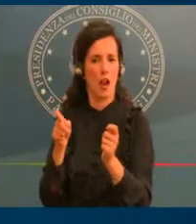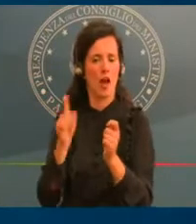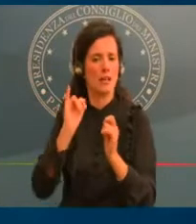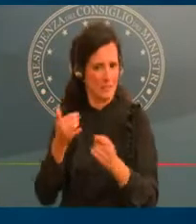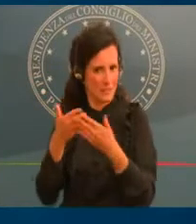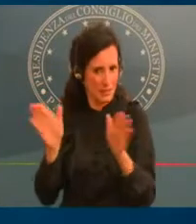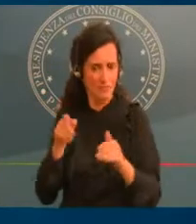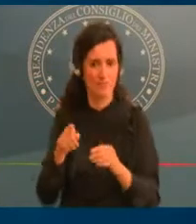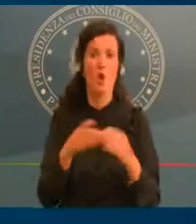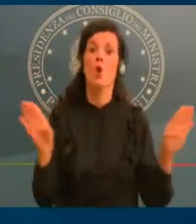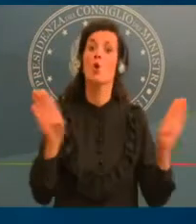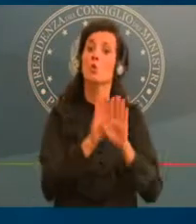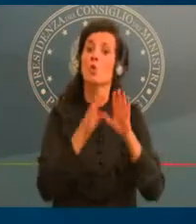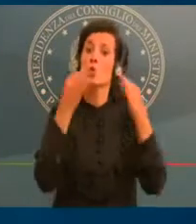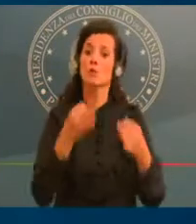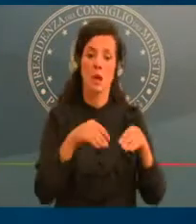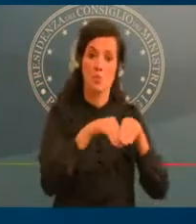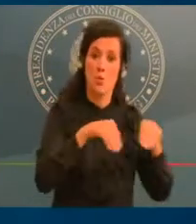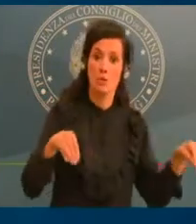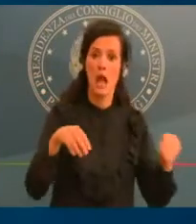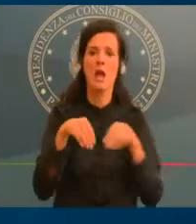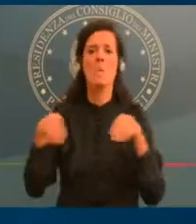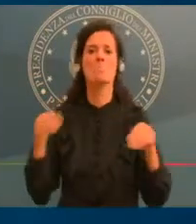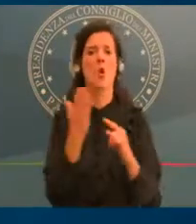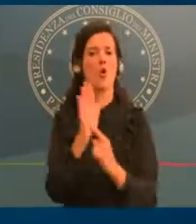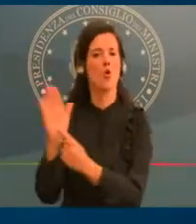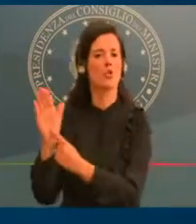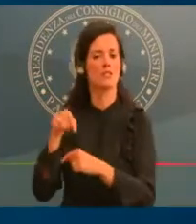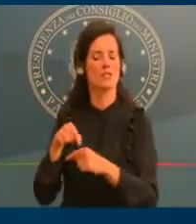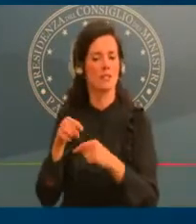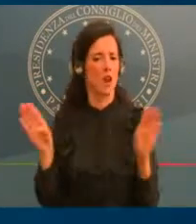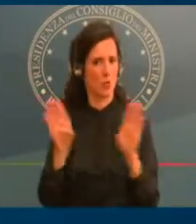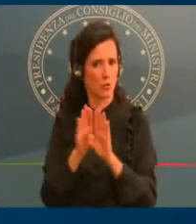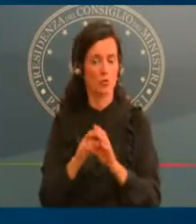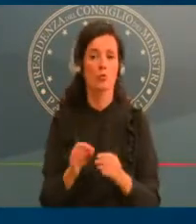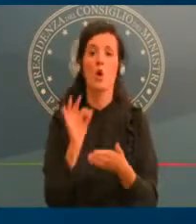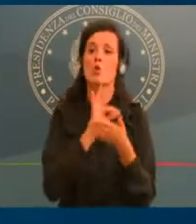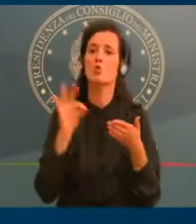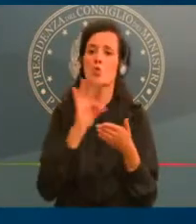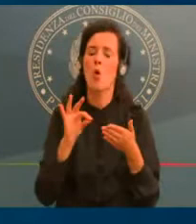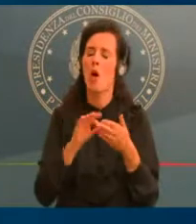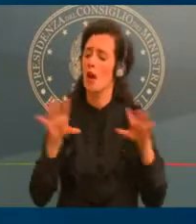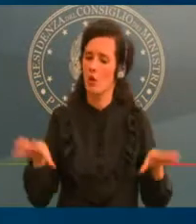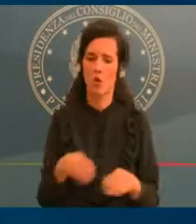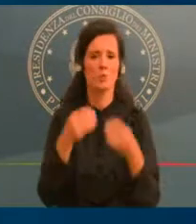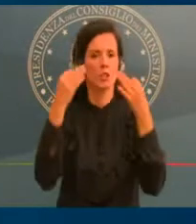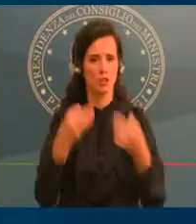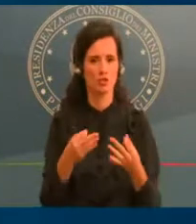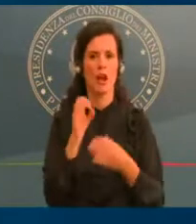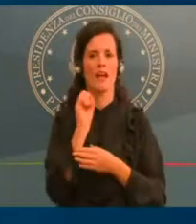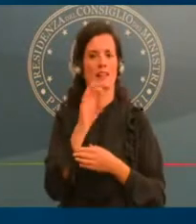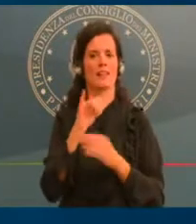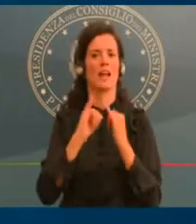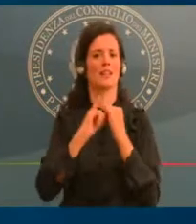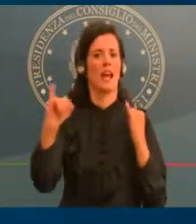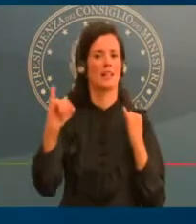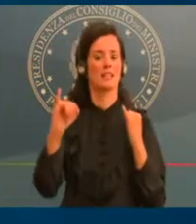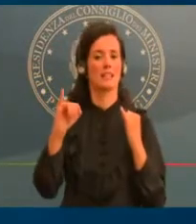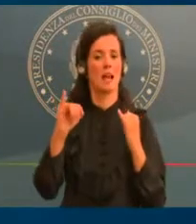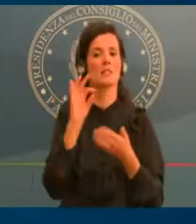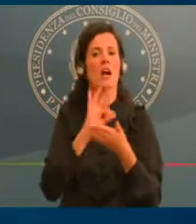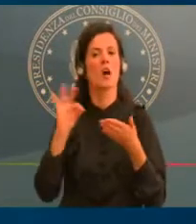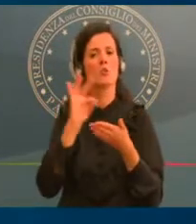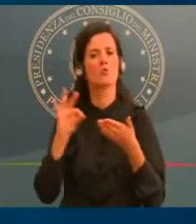didattica a distanza per le scuole superiori di secondo grado, quindi parliamo di licei, istituti